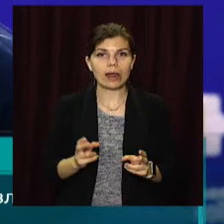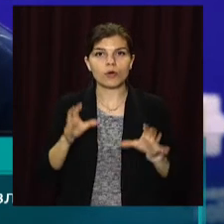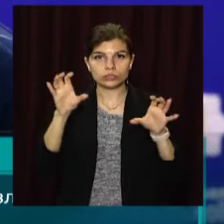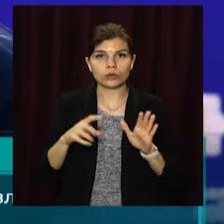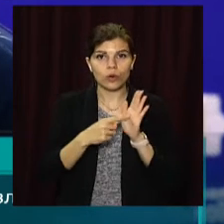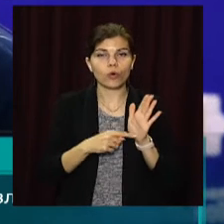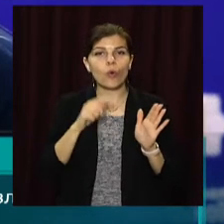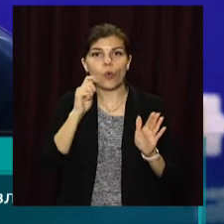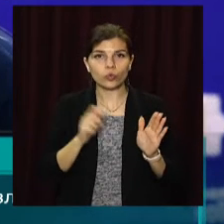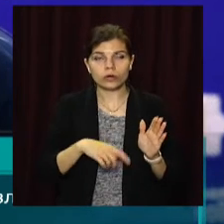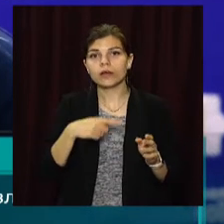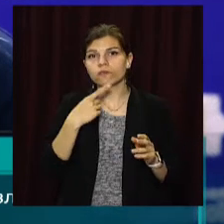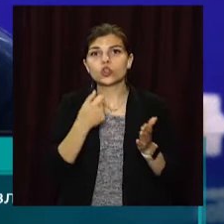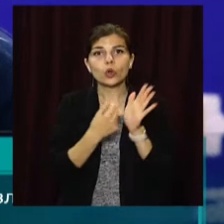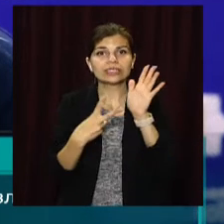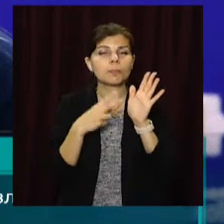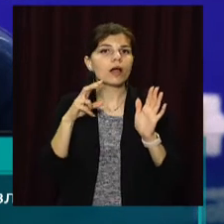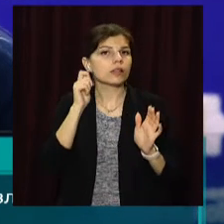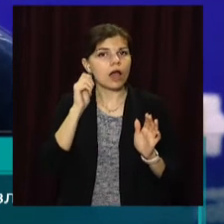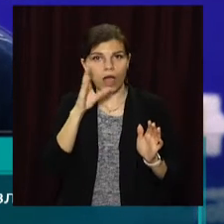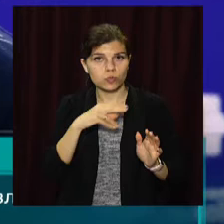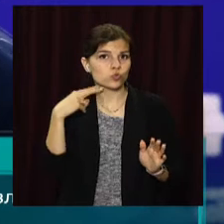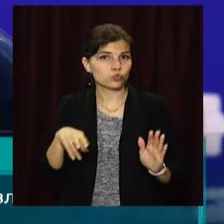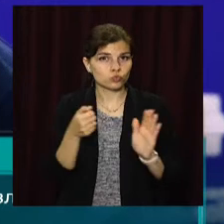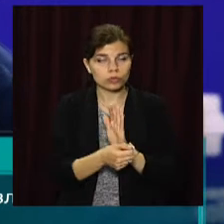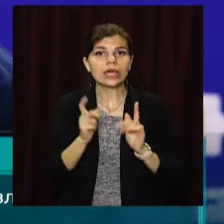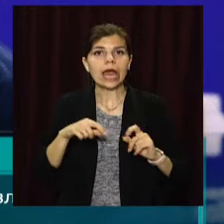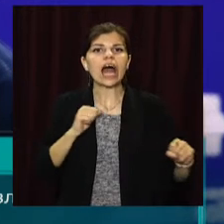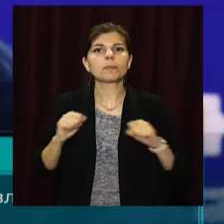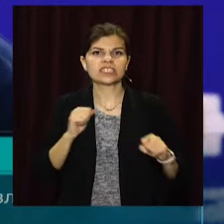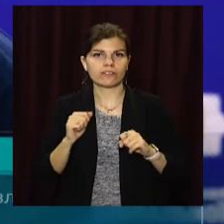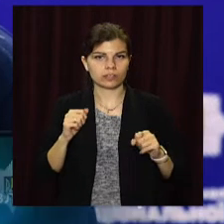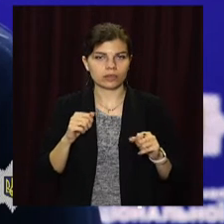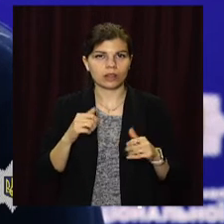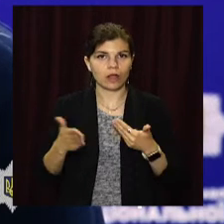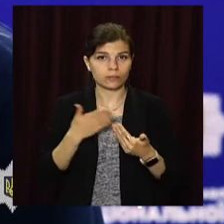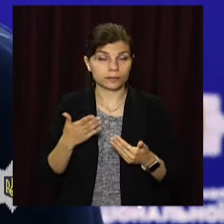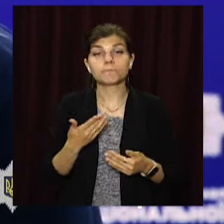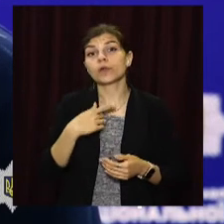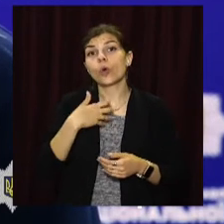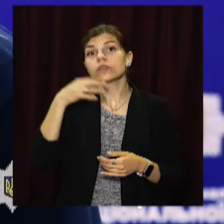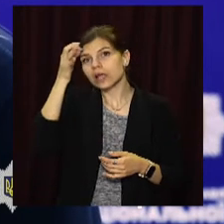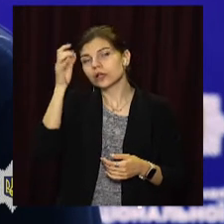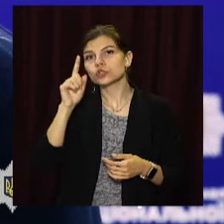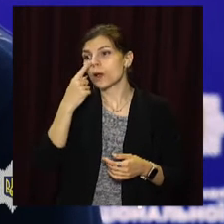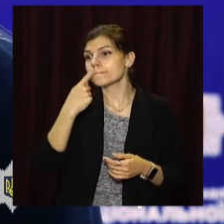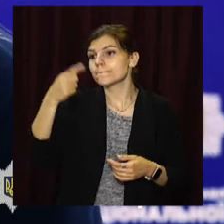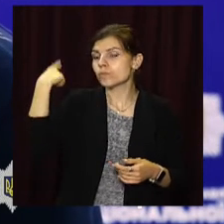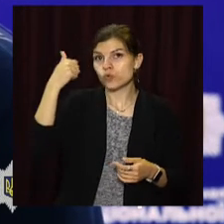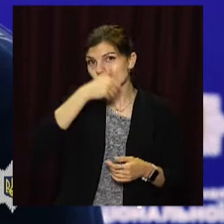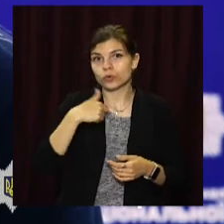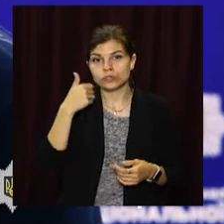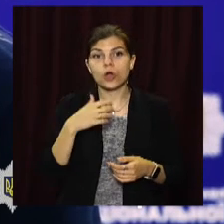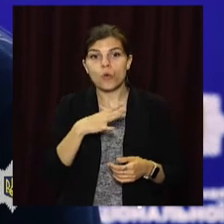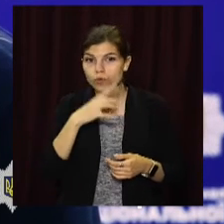України передбачає до 7 років позбавлення волі та адміністративна. Хочу нагадати, що в минулому році